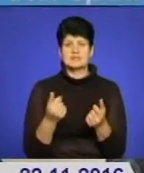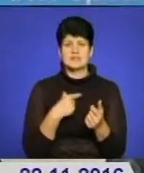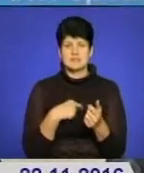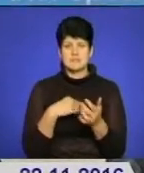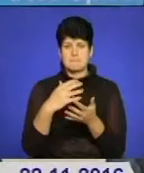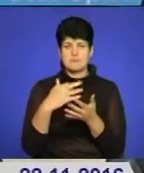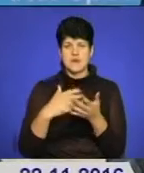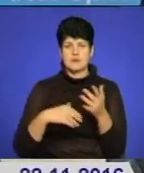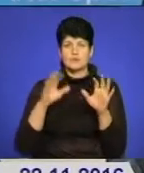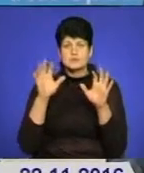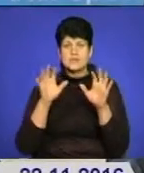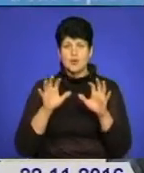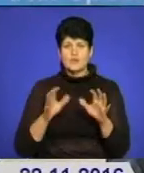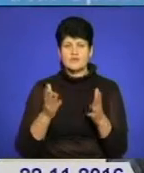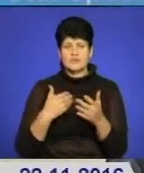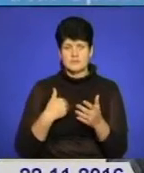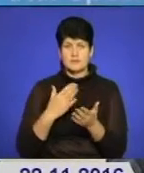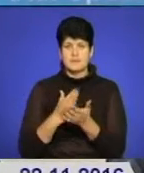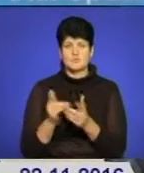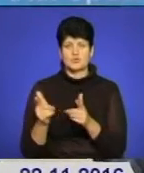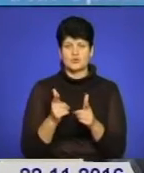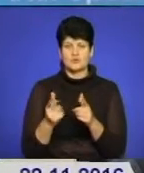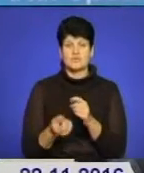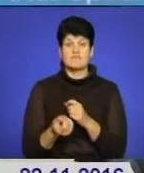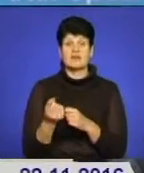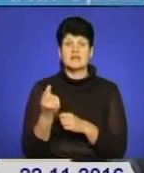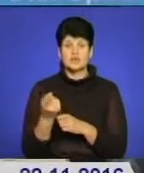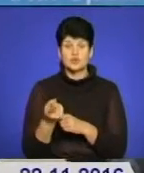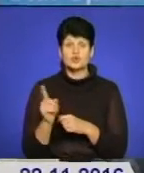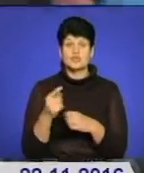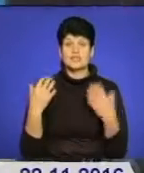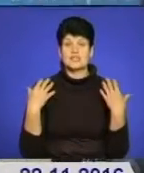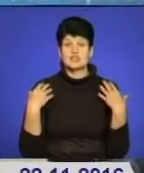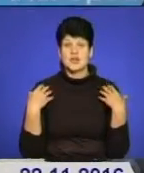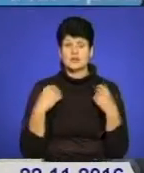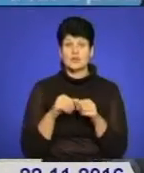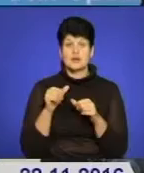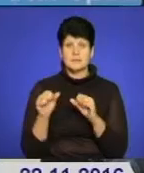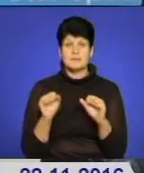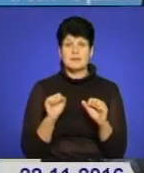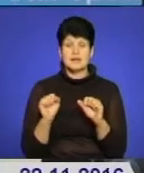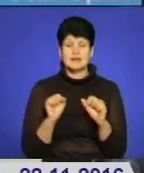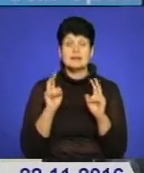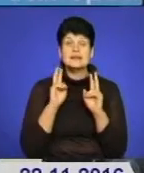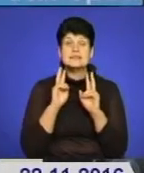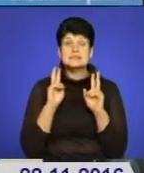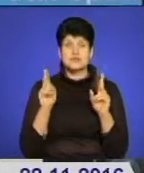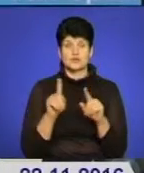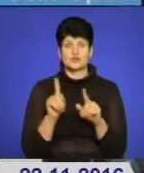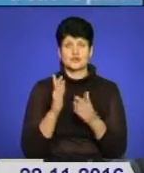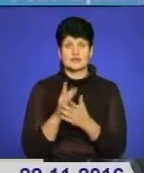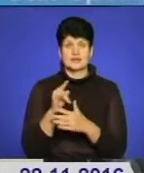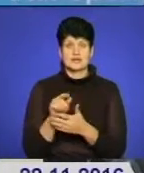переліком тих законів, які ми маємо підготувати. Виявилося, що начальники деяких департаментів взагалі не знають, що є такий